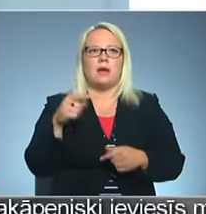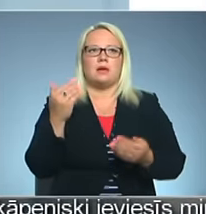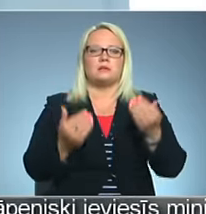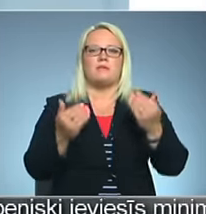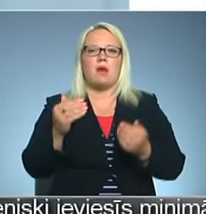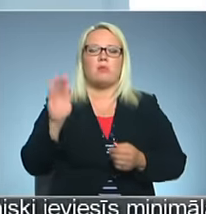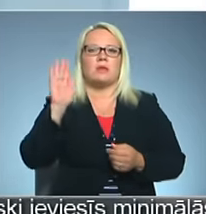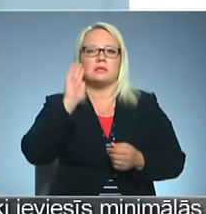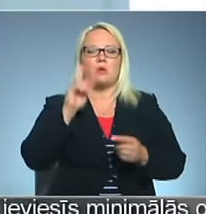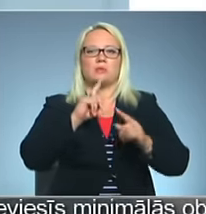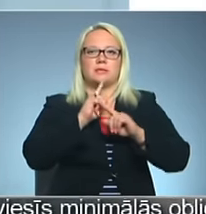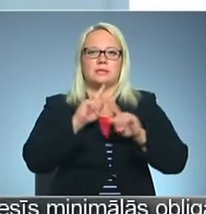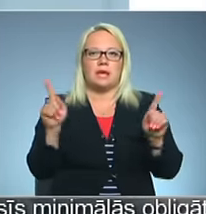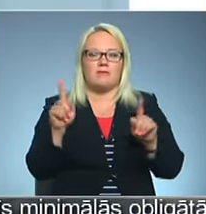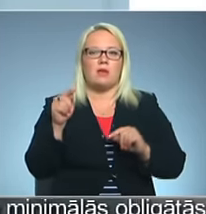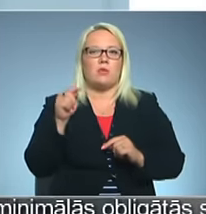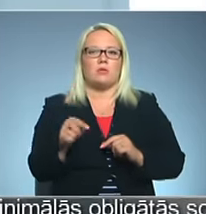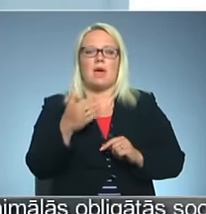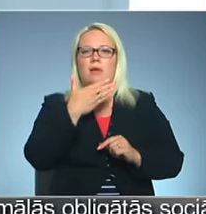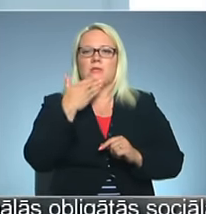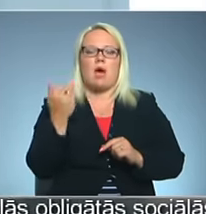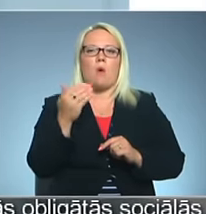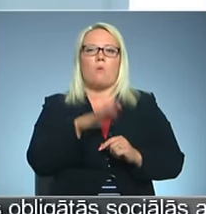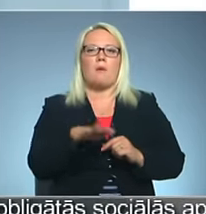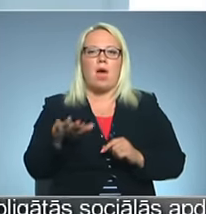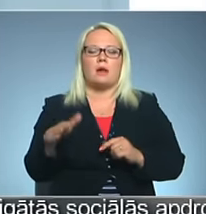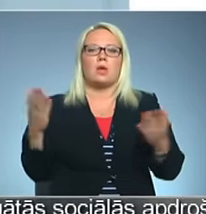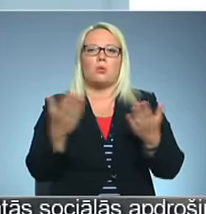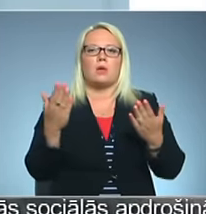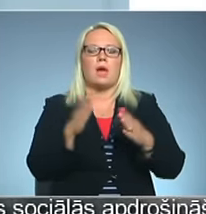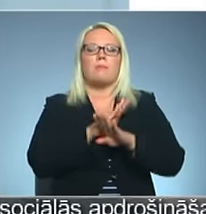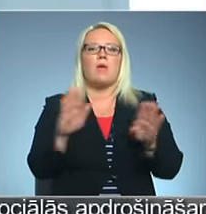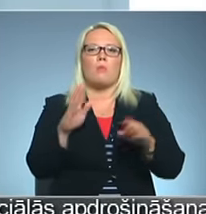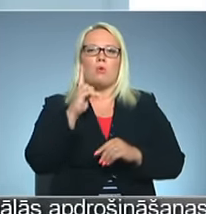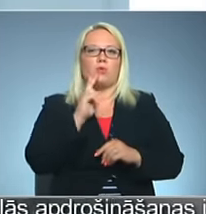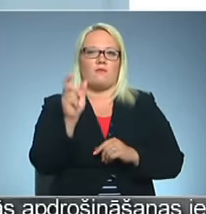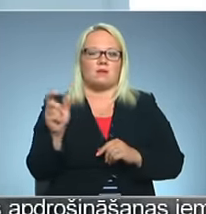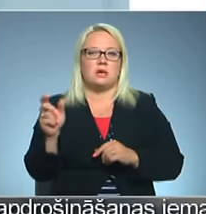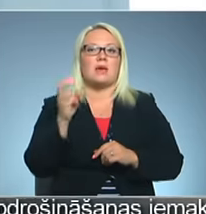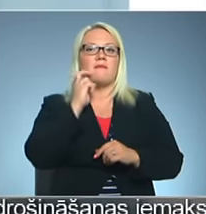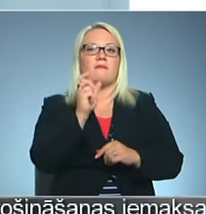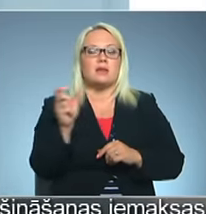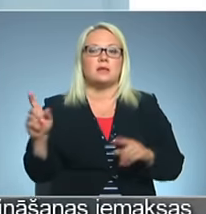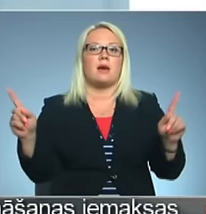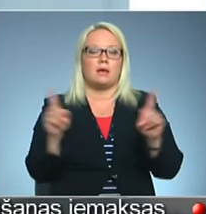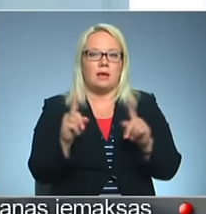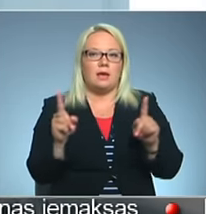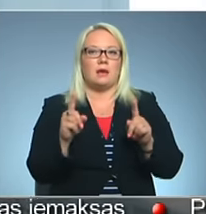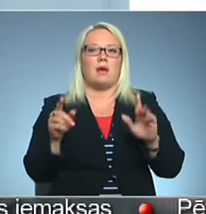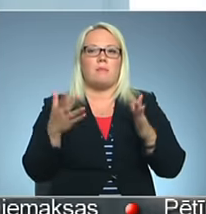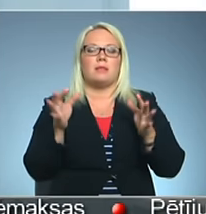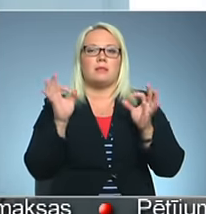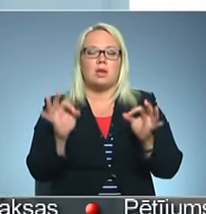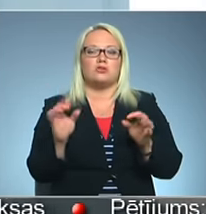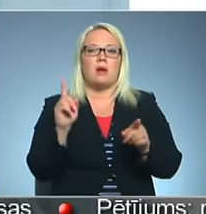izklausās dīvaini, jo te jau nav bērni, kuriem nebūtu vecāku. Vecāki ir, bet tiešām